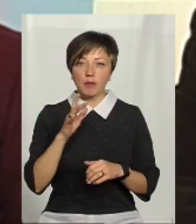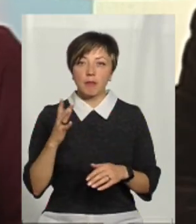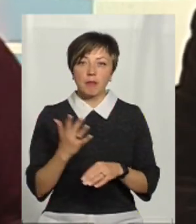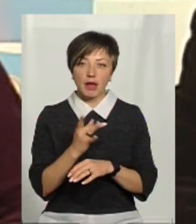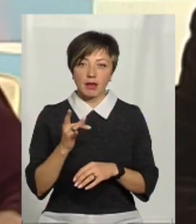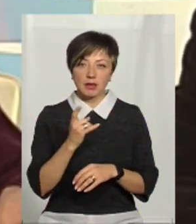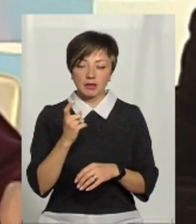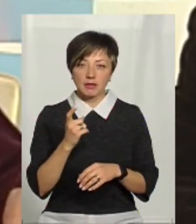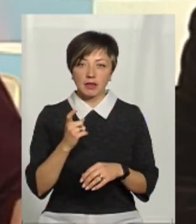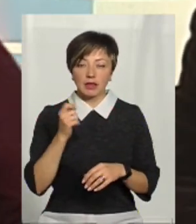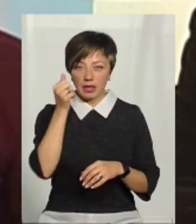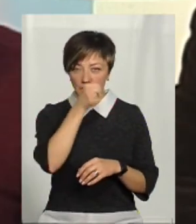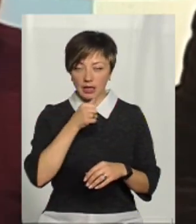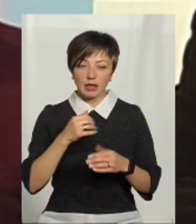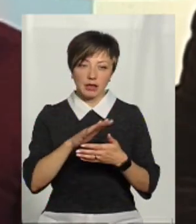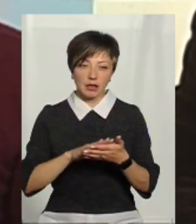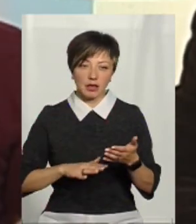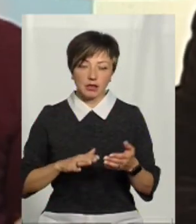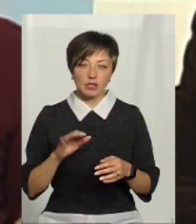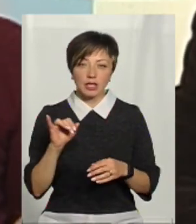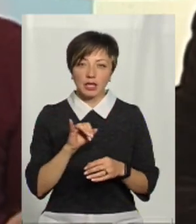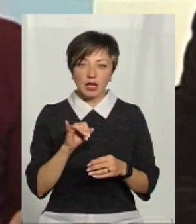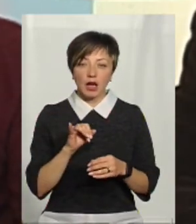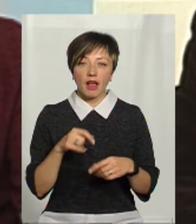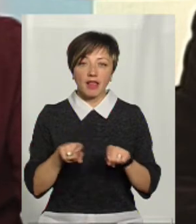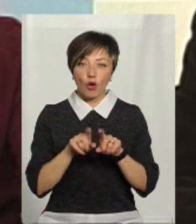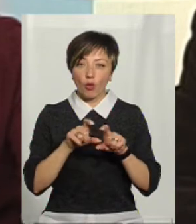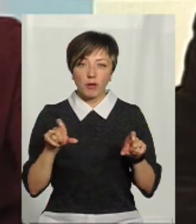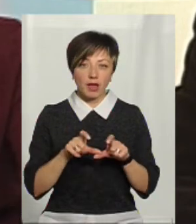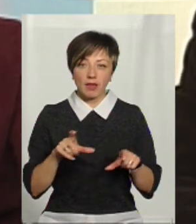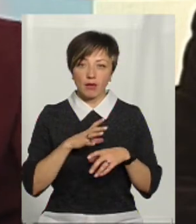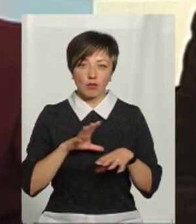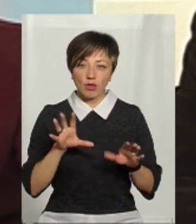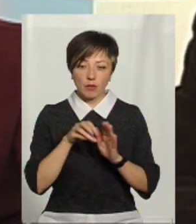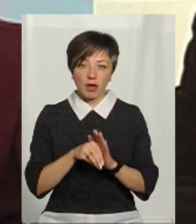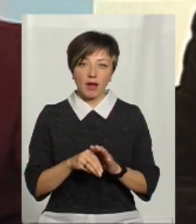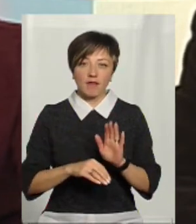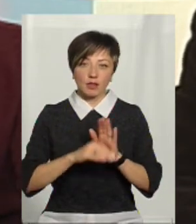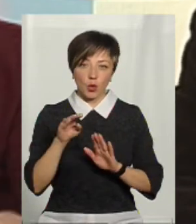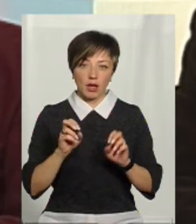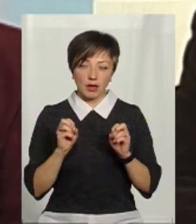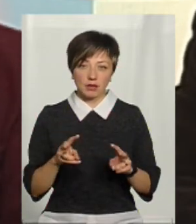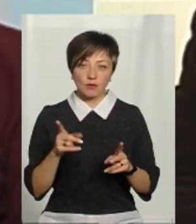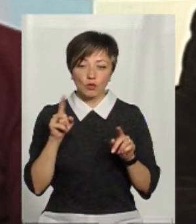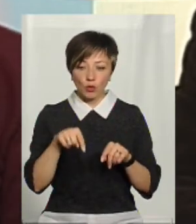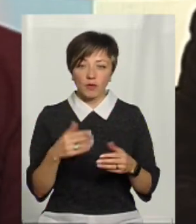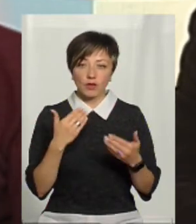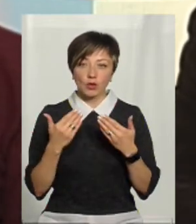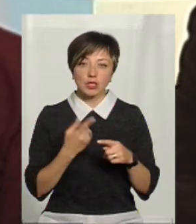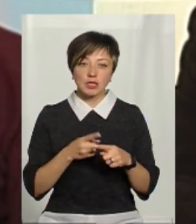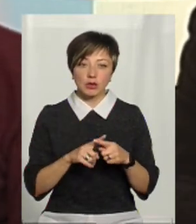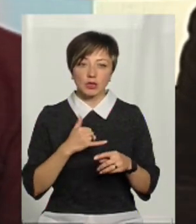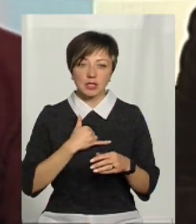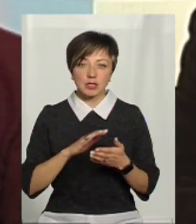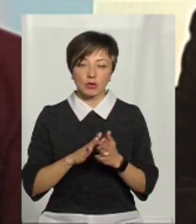п'ять разів в рік Ну і так далі А такі об'єкти вони не були об'єктами під ризику в тому відношенні Це в